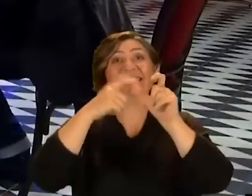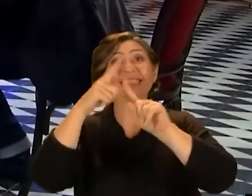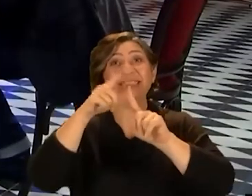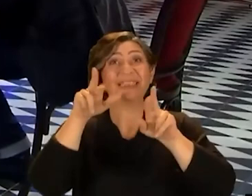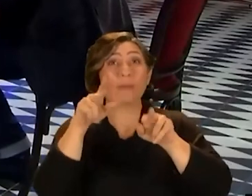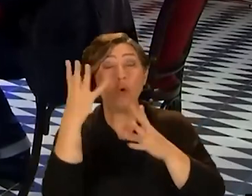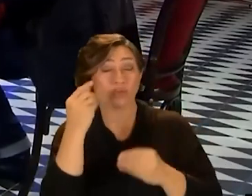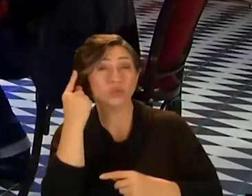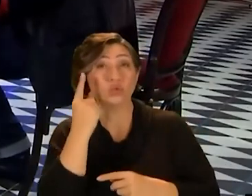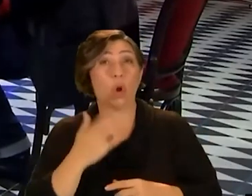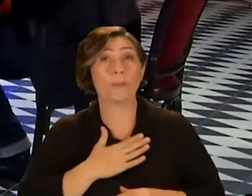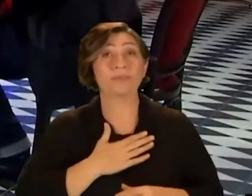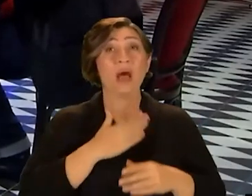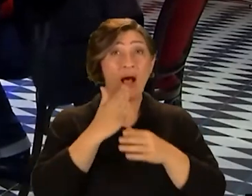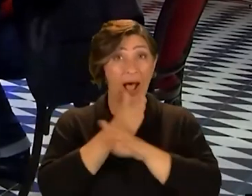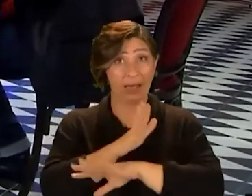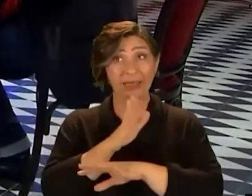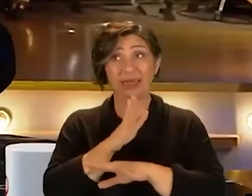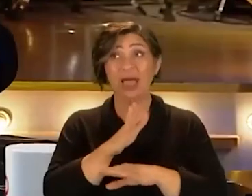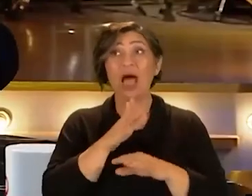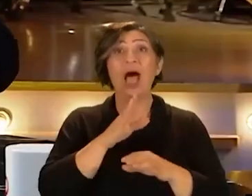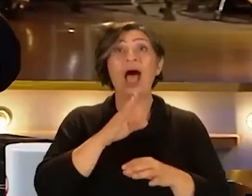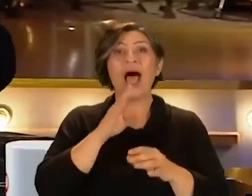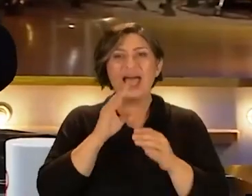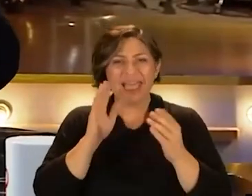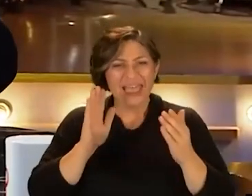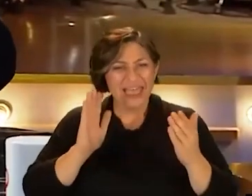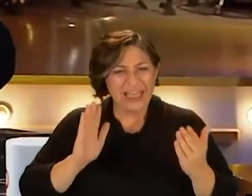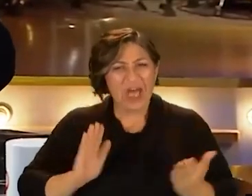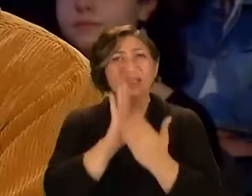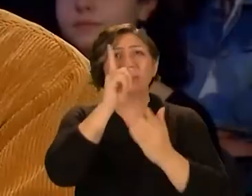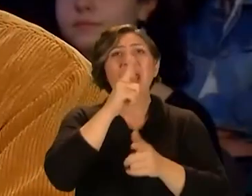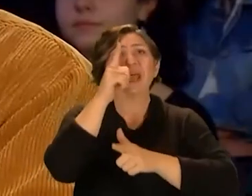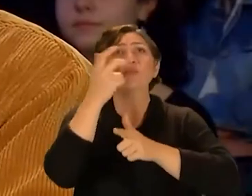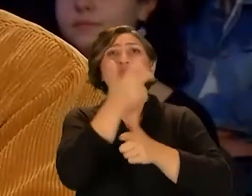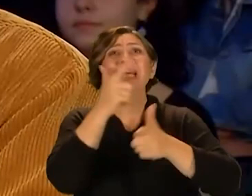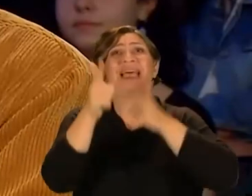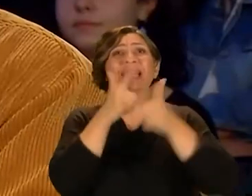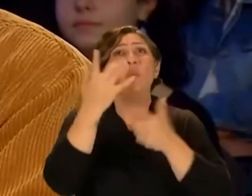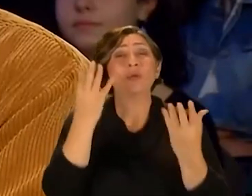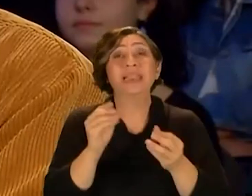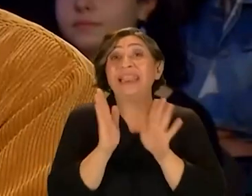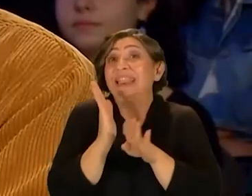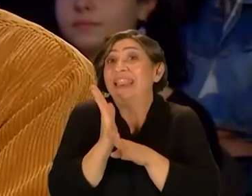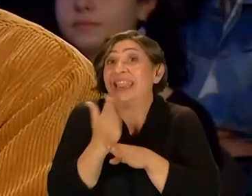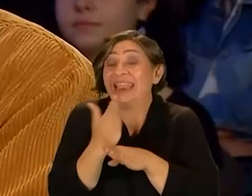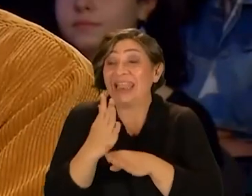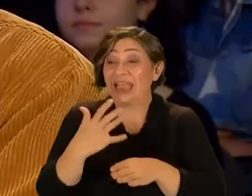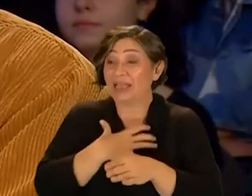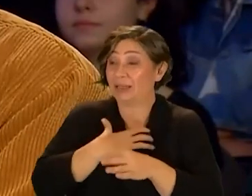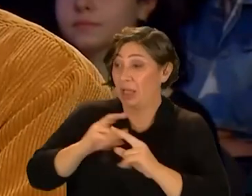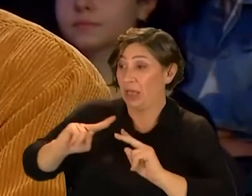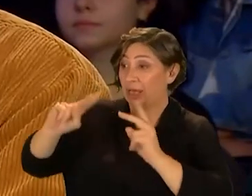yaklaşım olduğunu düşünüyorum bunun yani hakikaten bir anti anti klip bir klip oldu. Neden neden